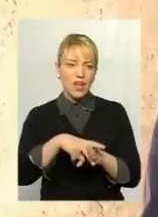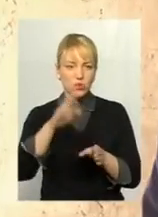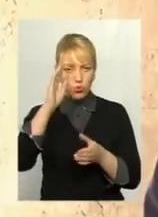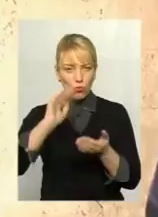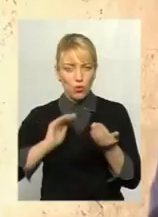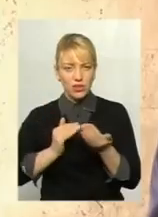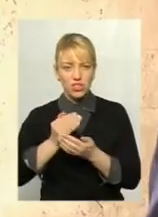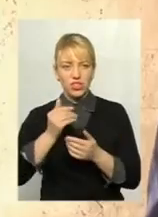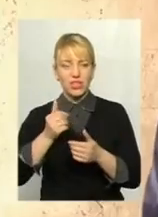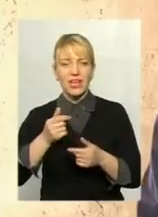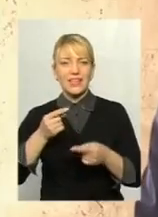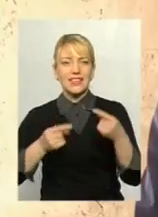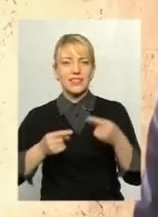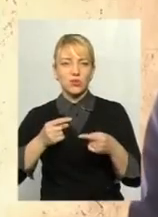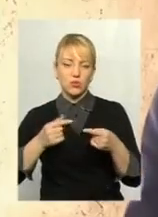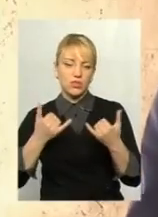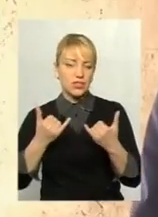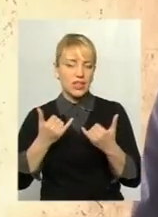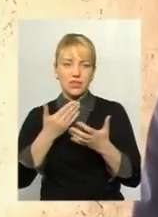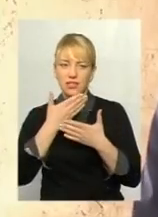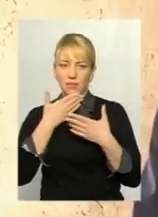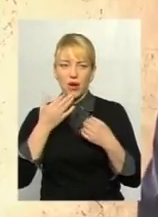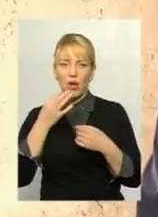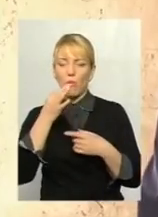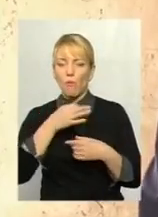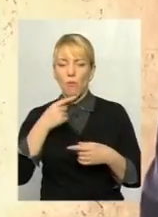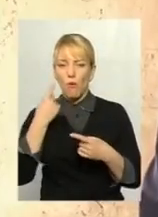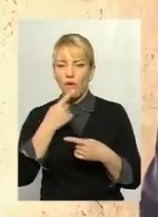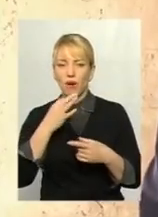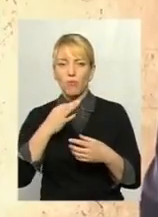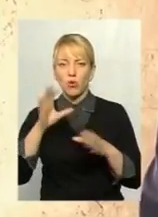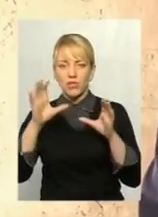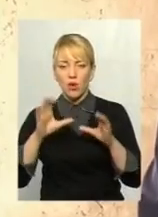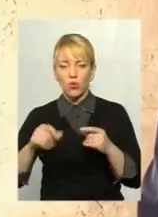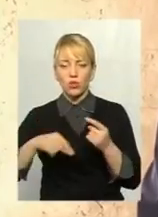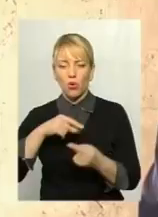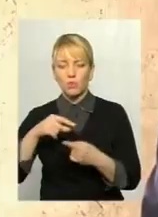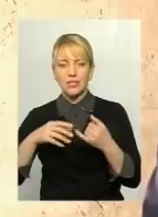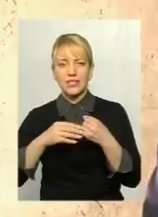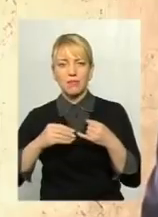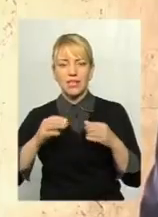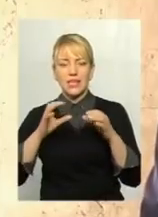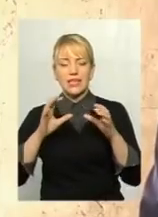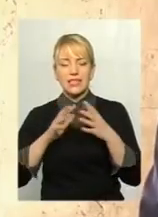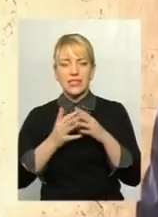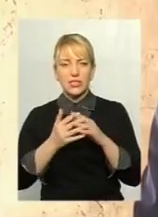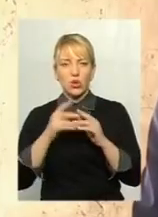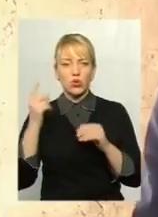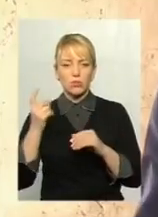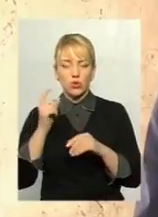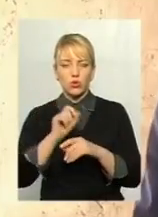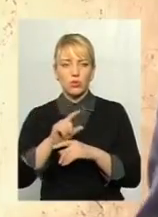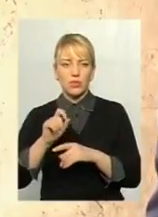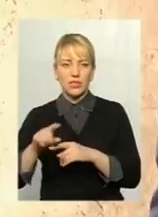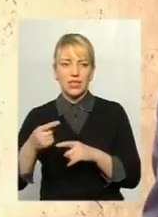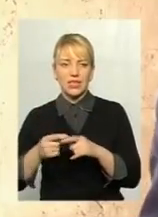дискусії, його насправді сьогодні немає. Мова йде про закон про обіг земельцівського господарського призначення. І цього закону, насправді, законопроекту,